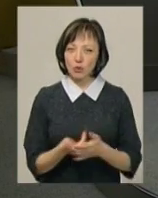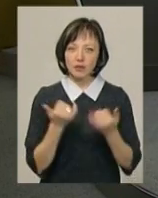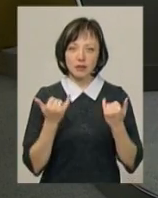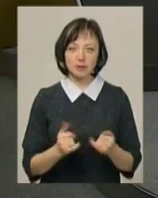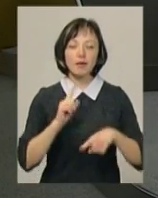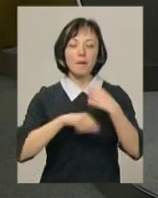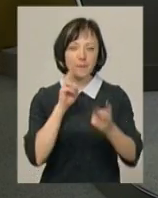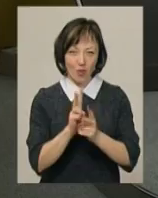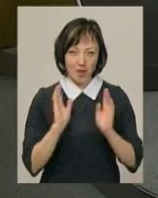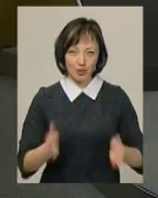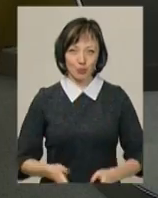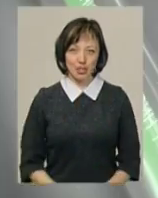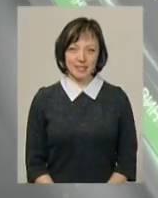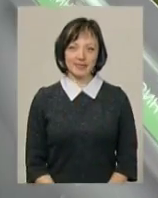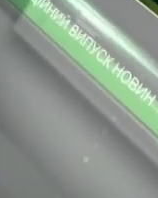цю годину. Побачимось!